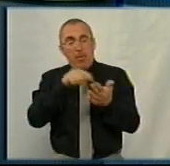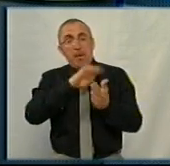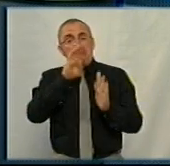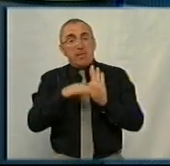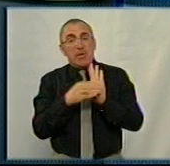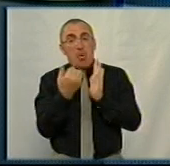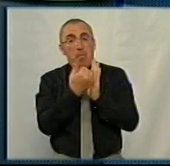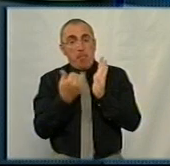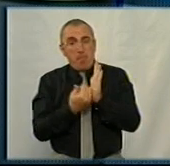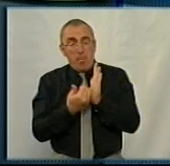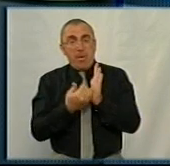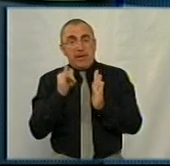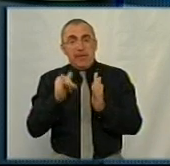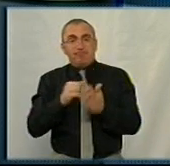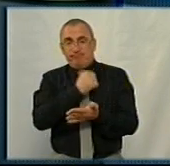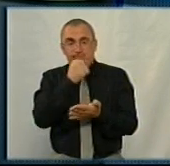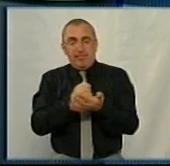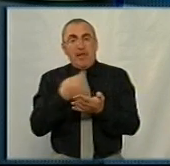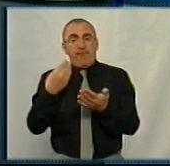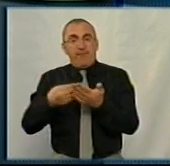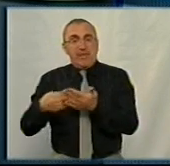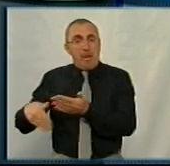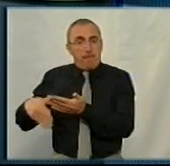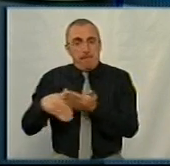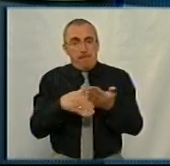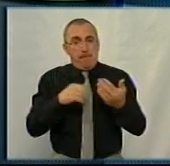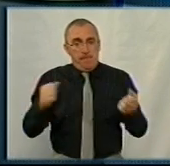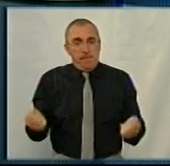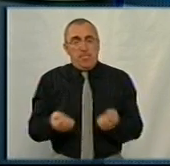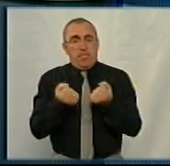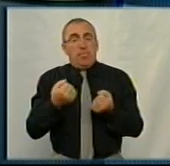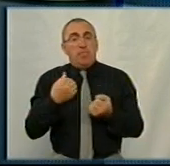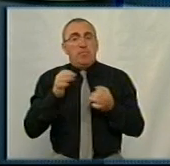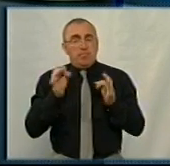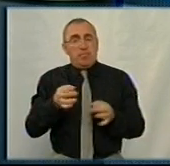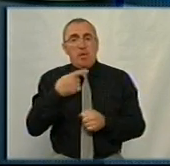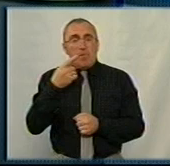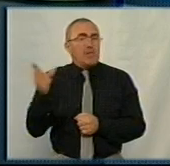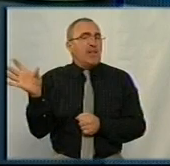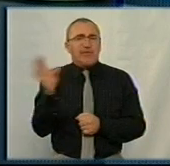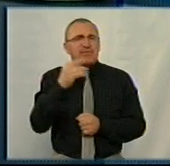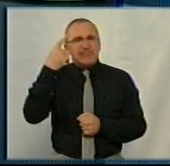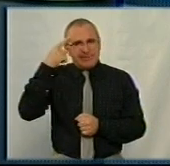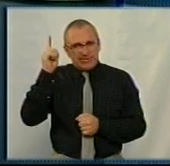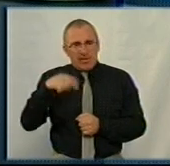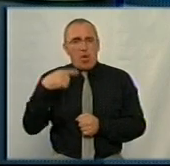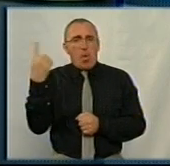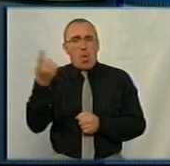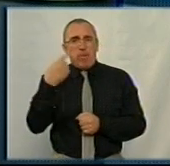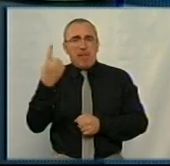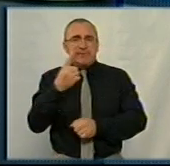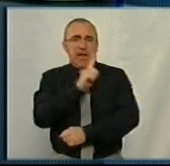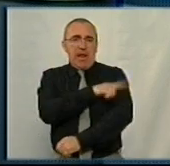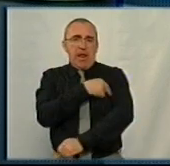затвердять, про фінансову підтримку? Ну, дійсно, ви правильно говорите про те, що не всі знають всі обласні лікувальні